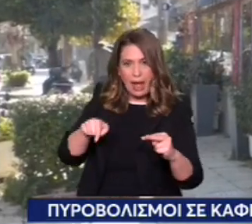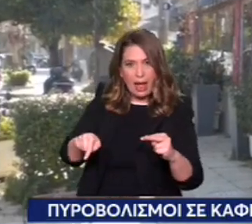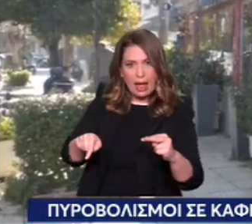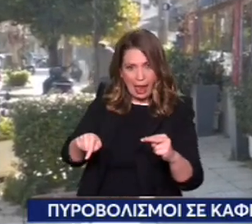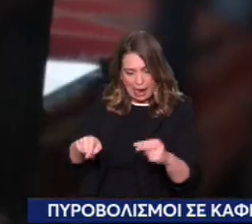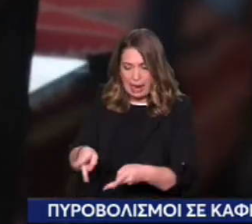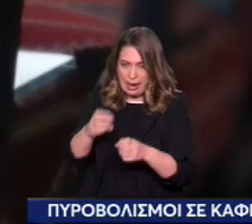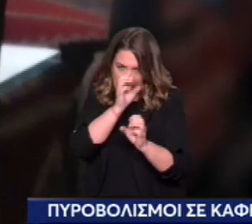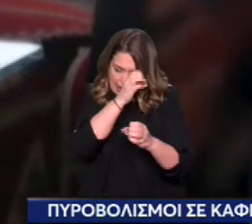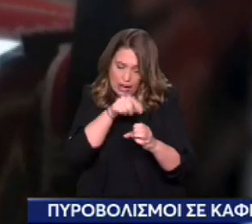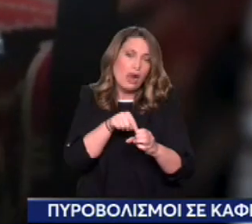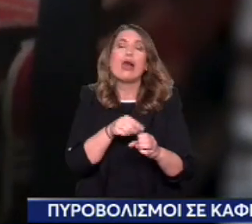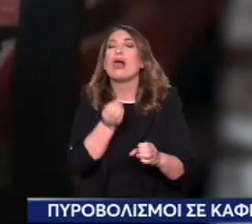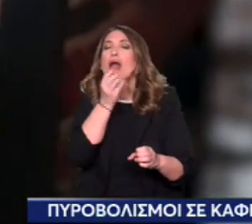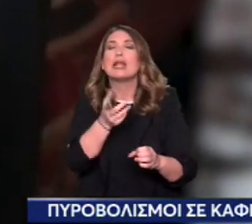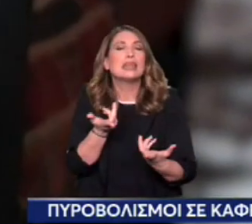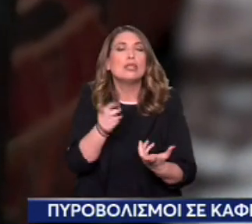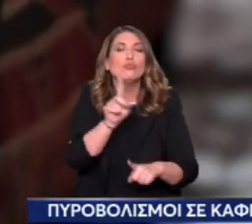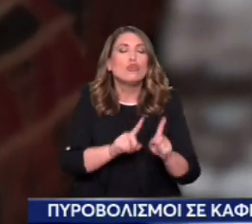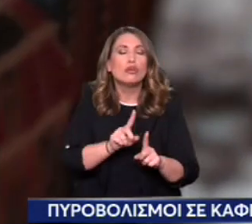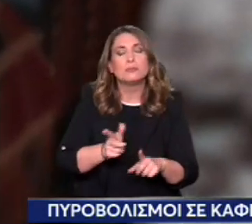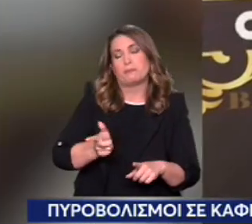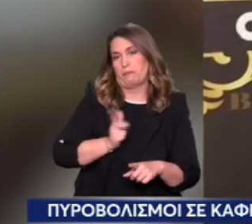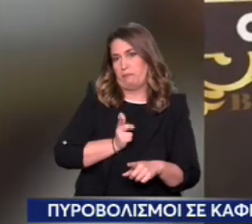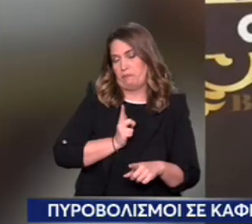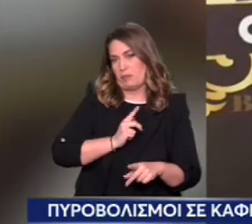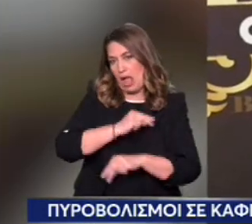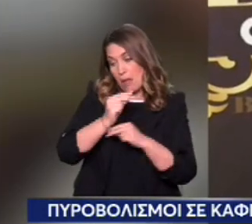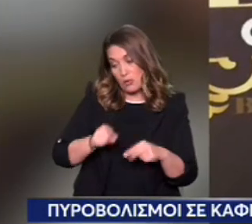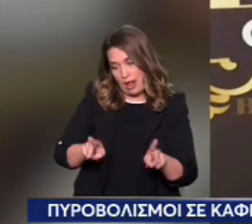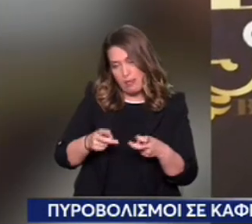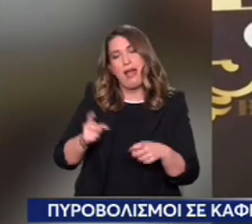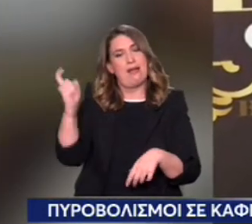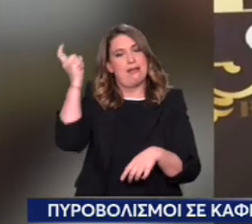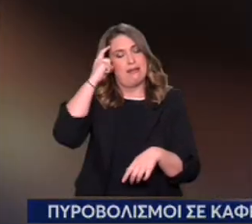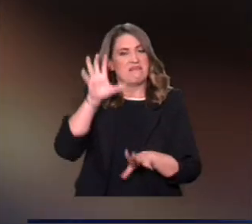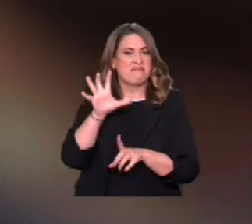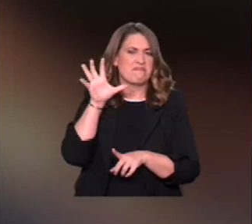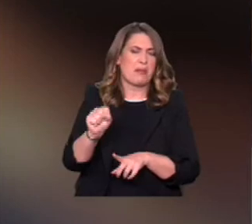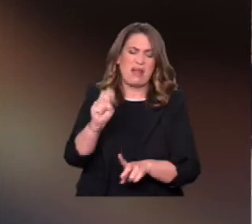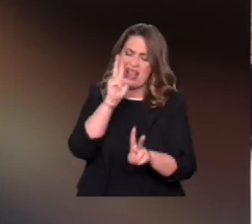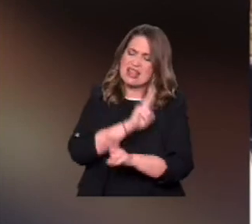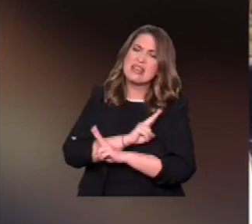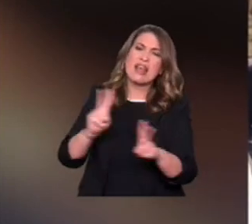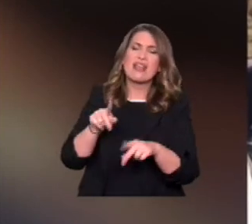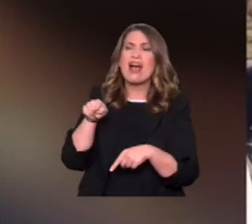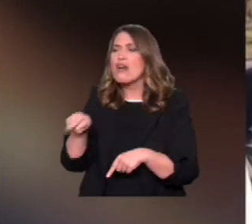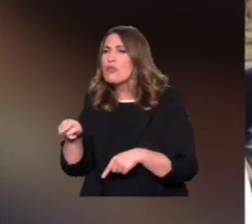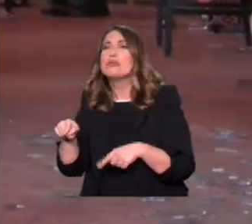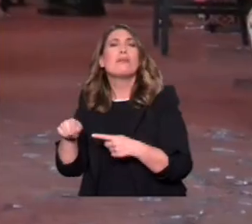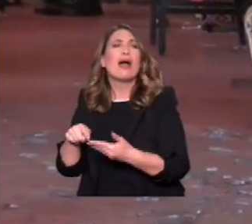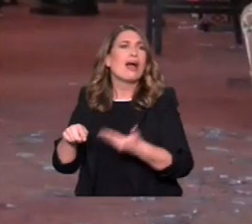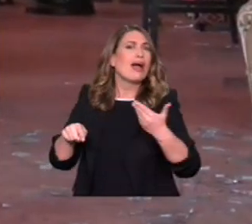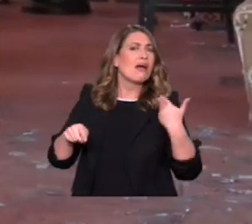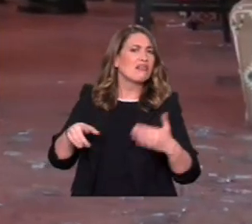κακοποιοί μετά τη διαφυγή τους από την καφετέρια. Τα αποτελέσματα θα ρίξουν φως τόσο σε αυτήν την υπόθεση, όσο και σε άλλες προγενέστερες,